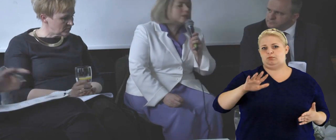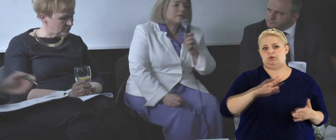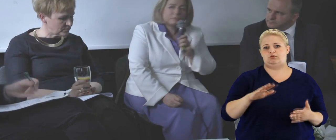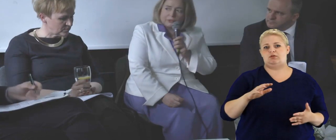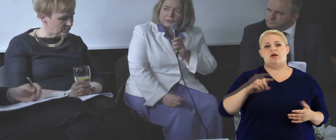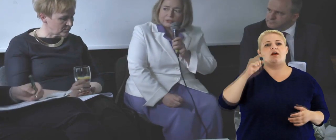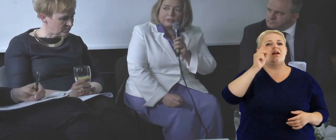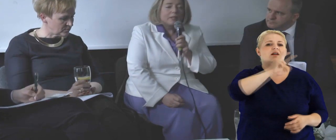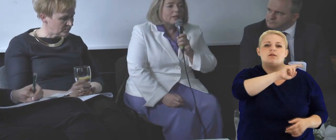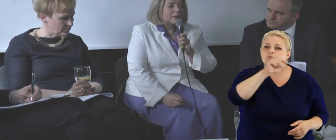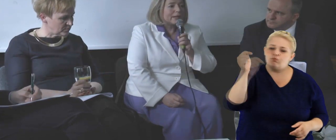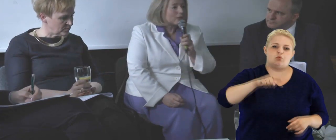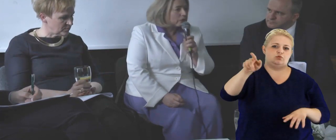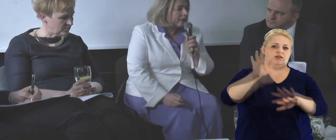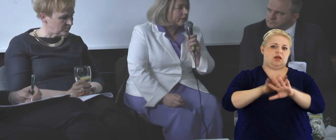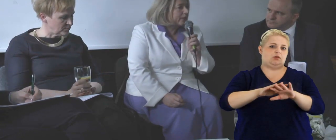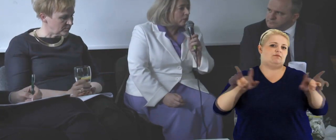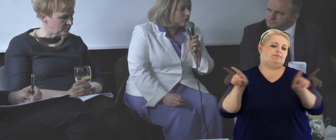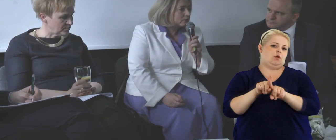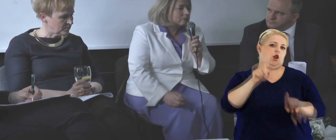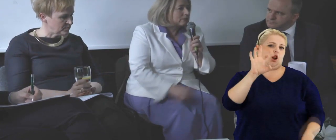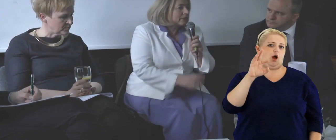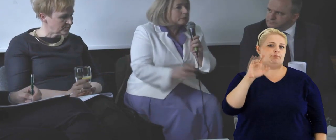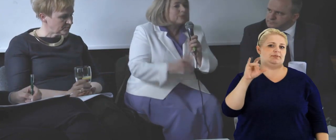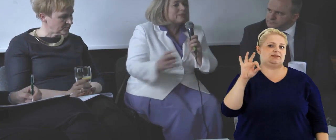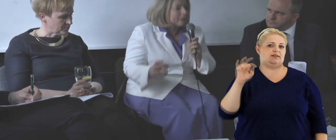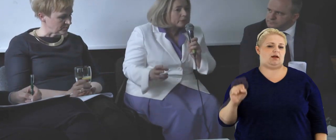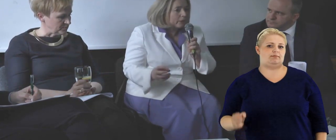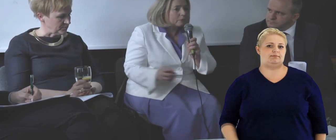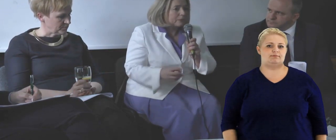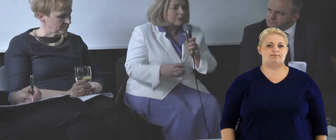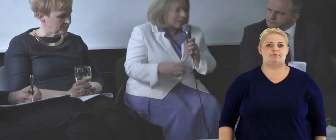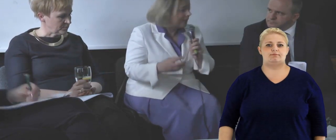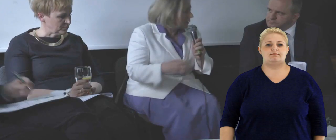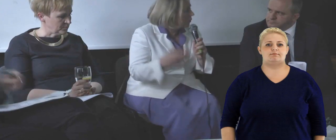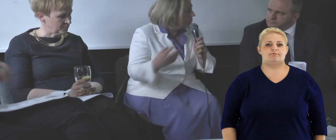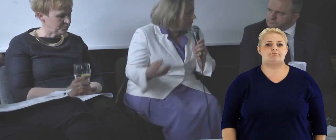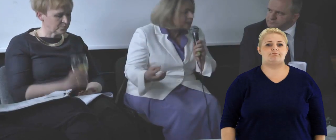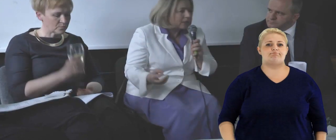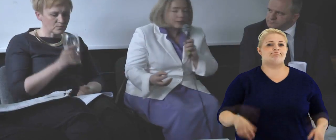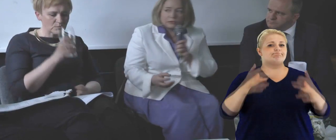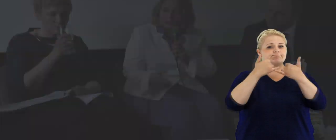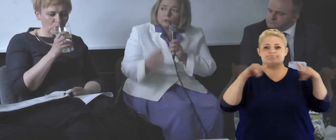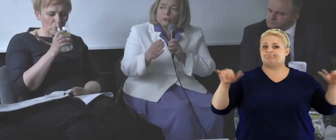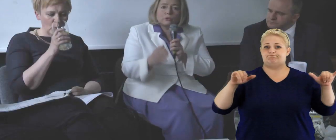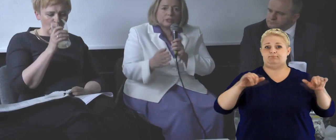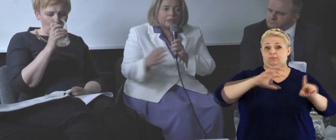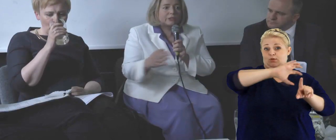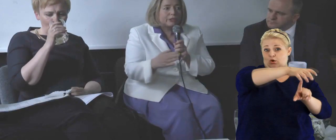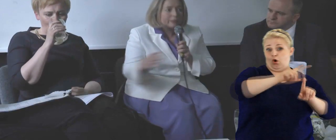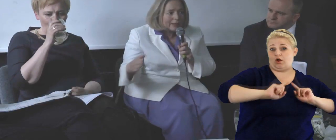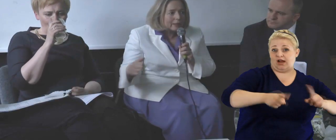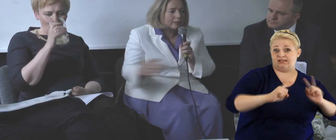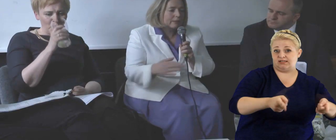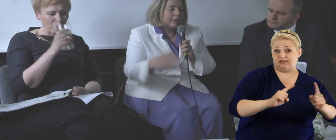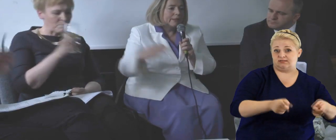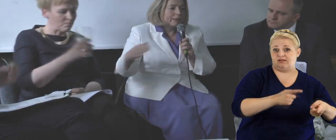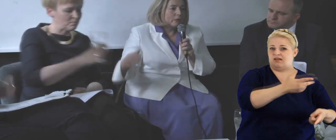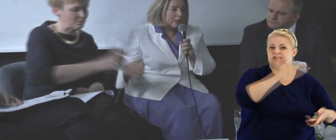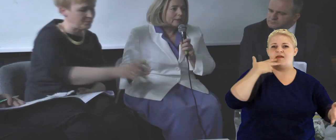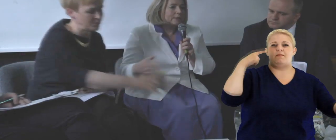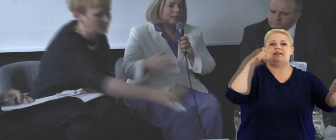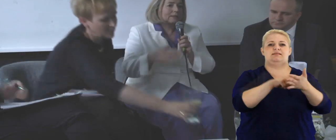musi być traktowany jako, nie chcę mówić zwykły lobbysta, ale jako lobbysta, że odróżnia się jednak